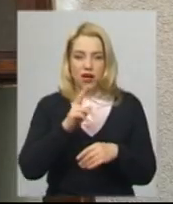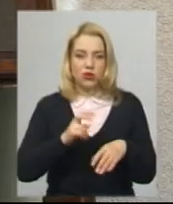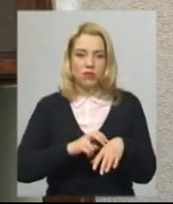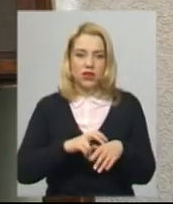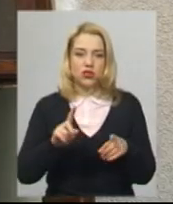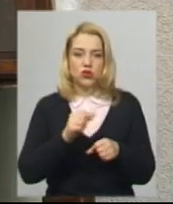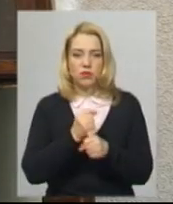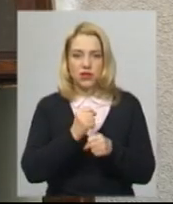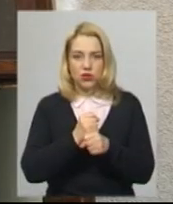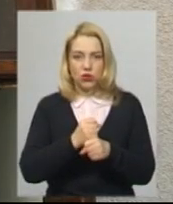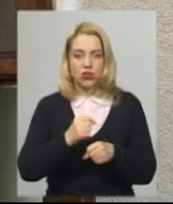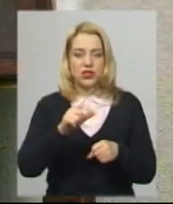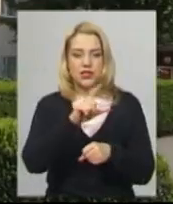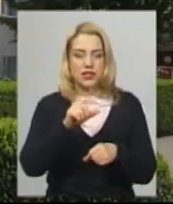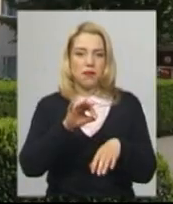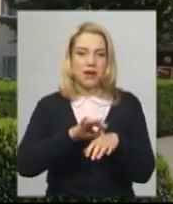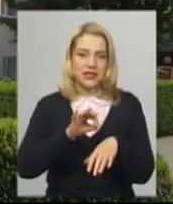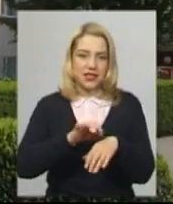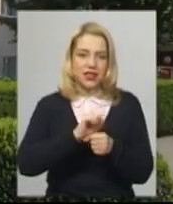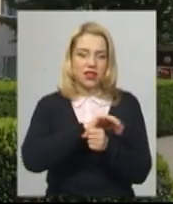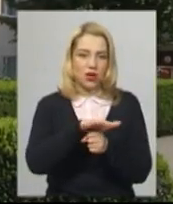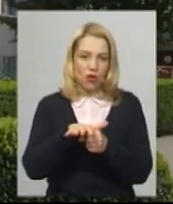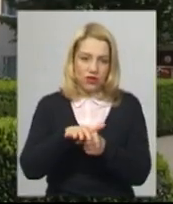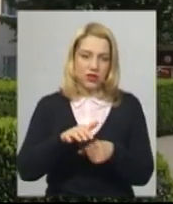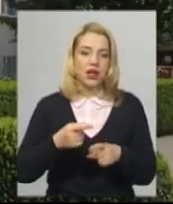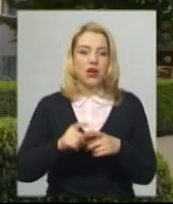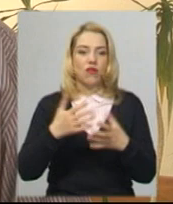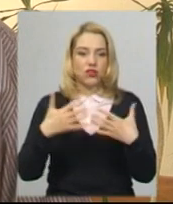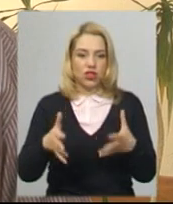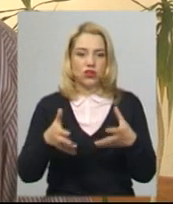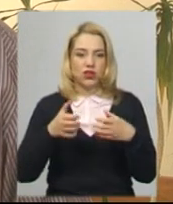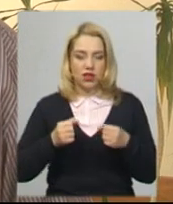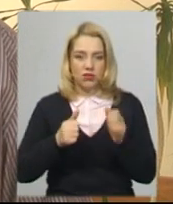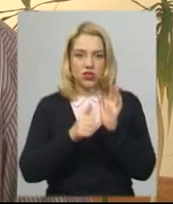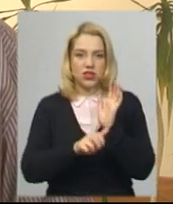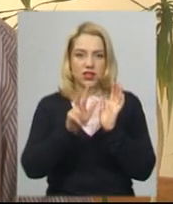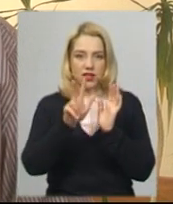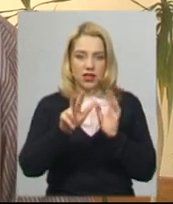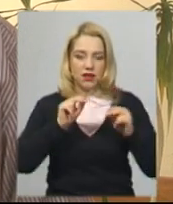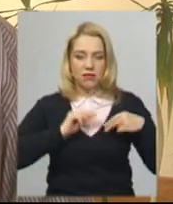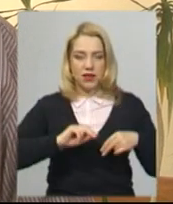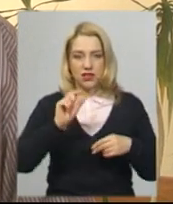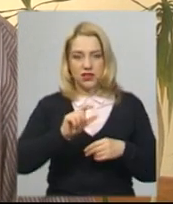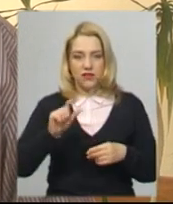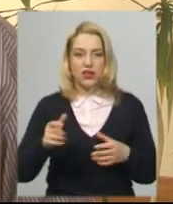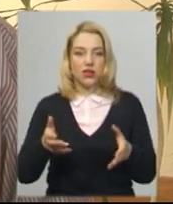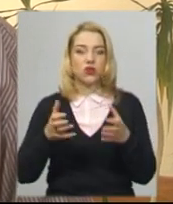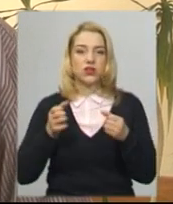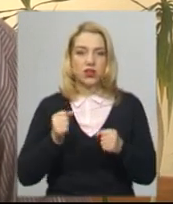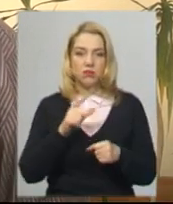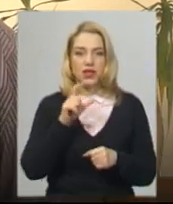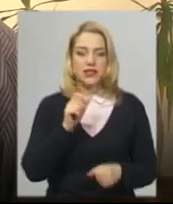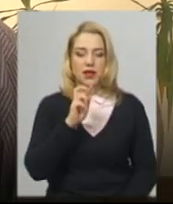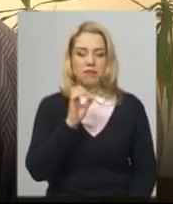пацієнтами хворими на COVID-19, у Хмельницькій інфекційній лікарні вже отримали. 63 працівники отримали за